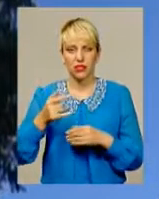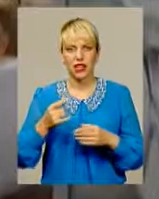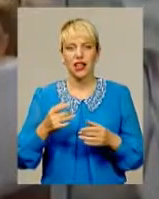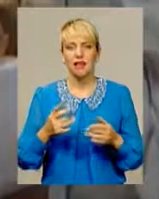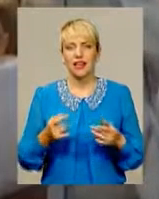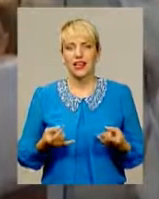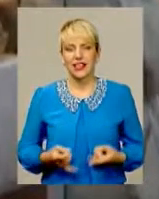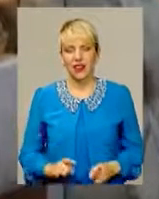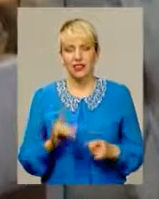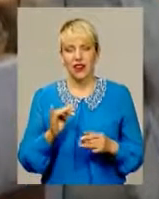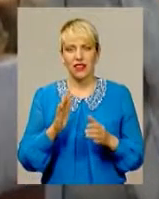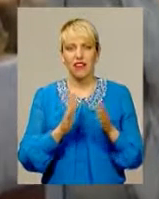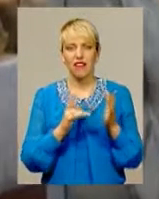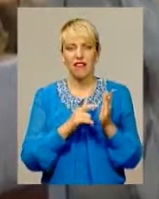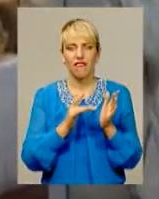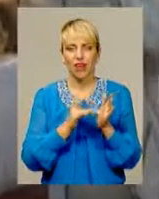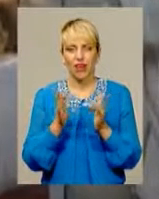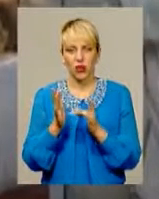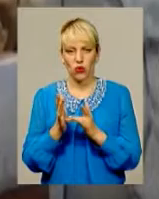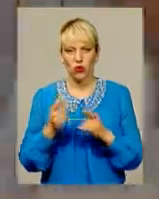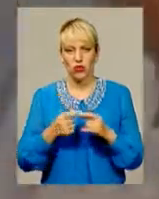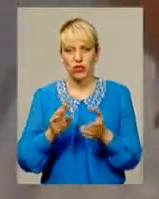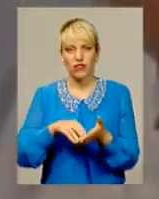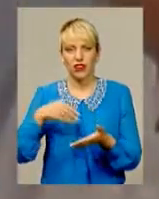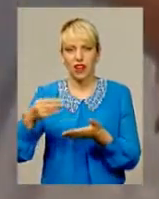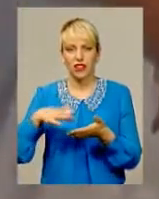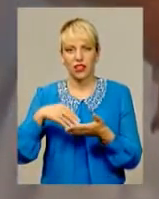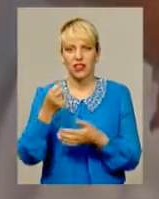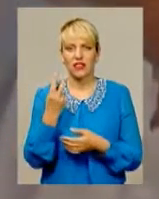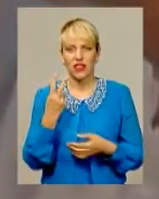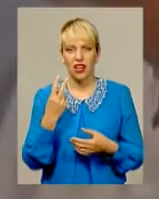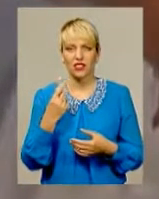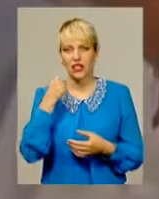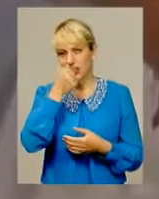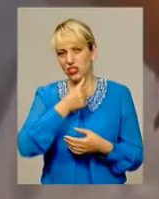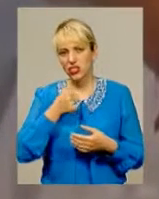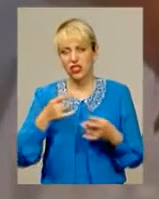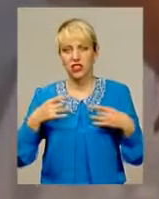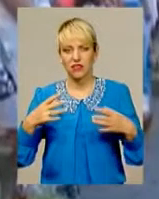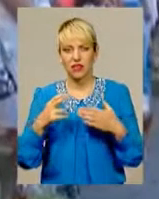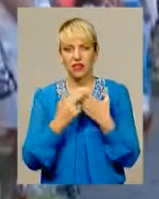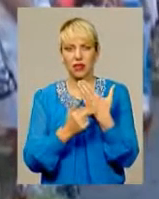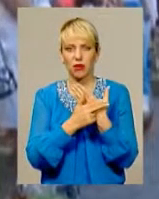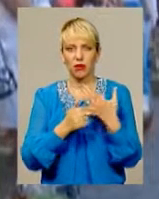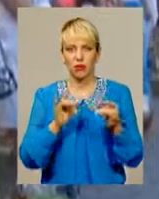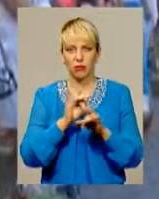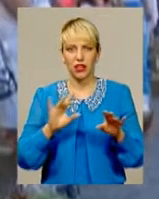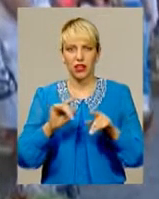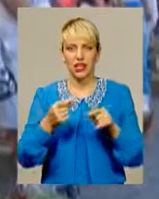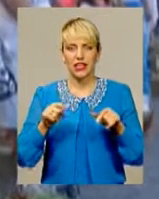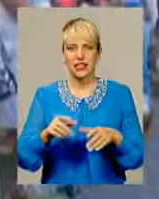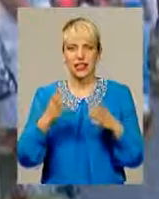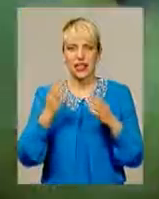Великодня у календарному циклі 12-річних християнських свят. За біблійними переказами, цього дня Всевишній